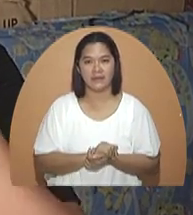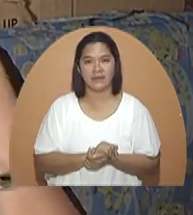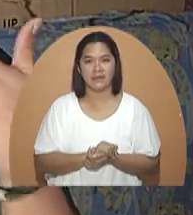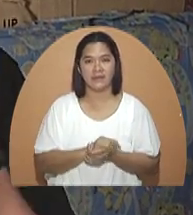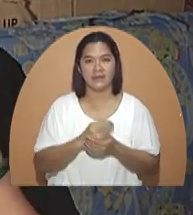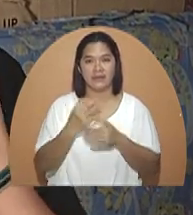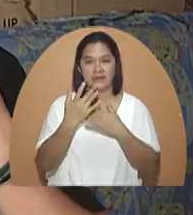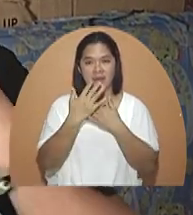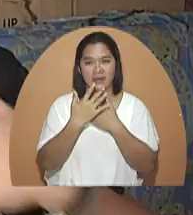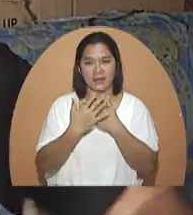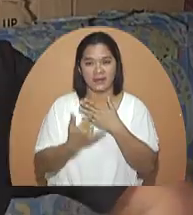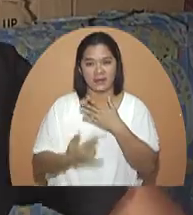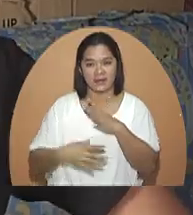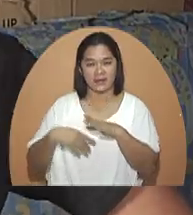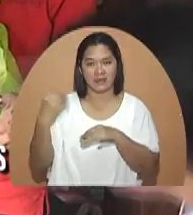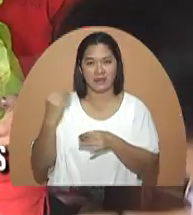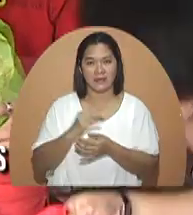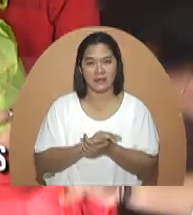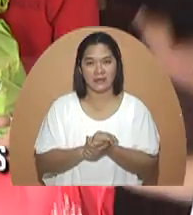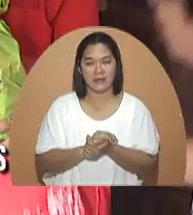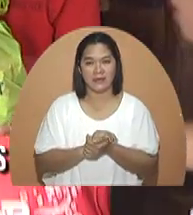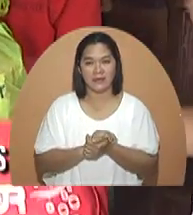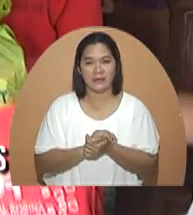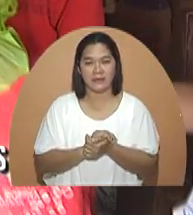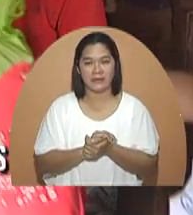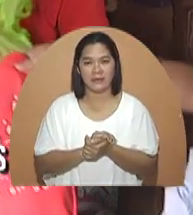dugo po lumalabas